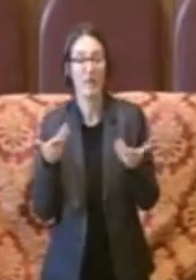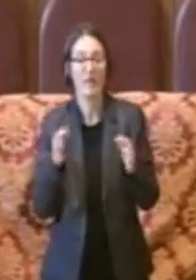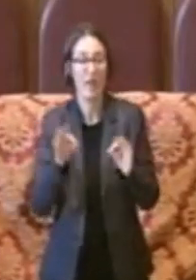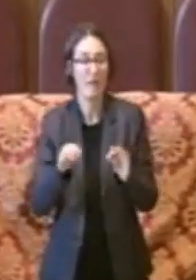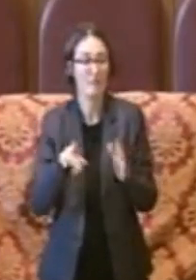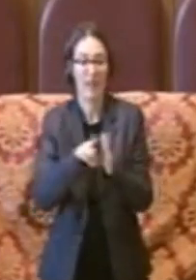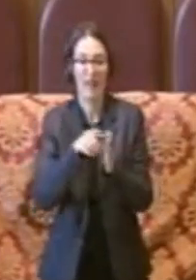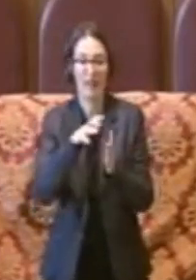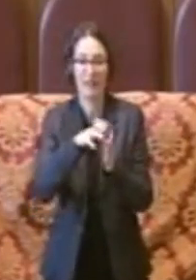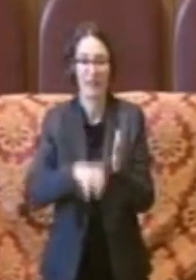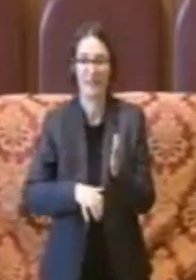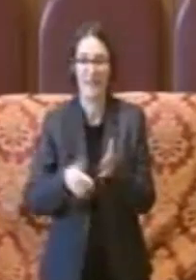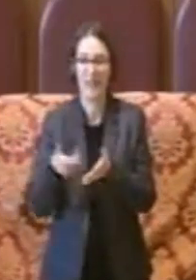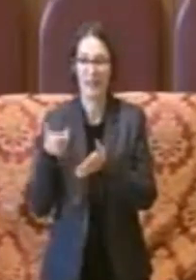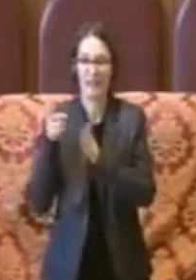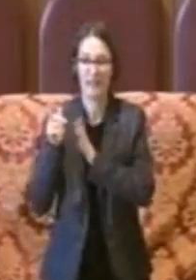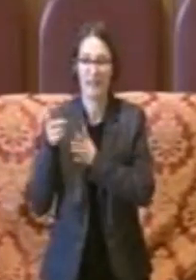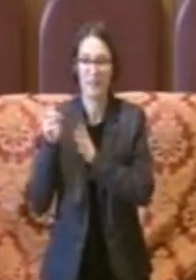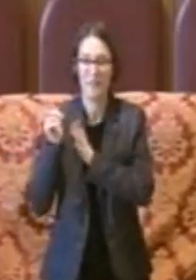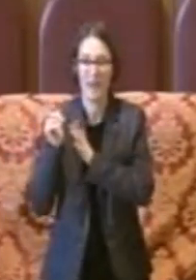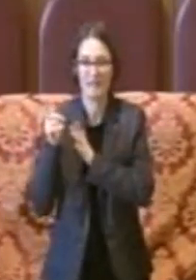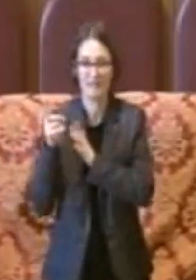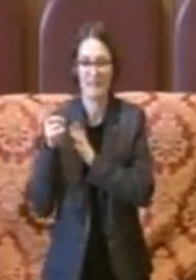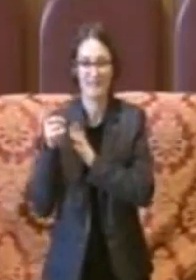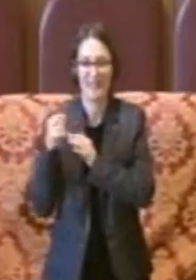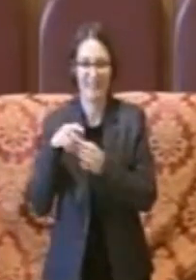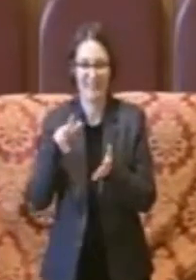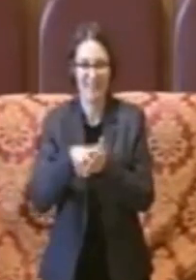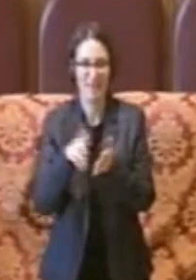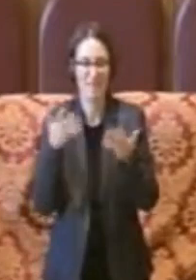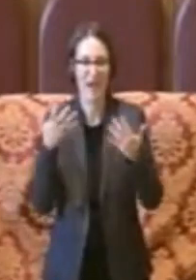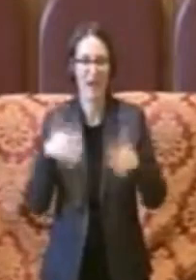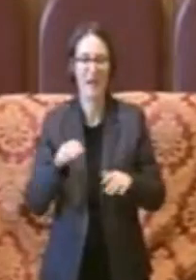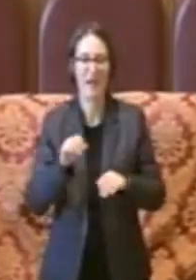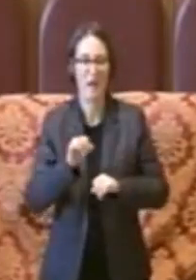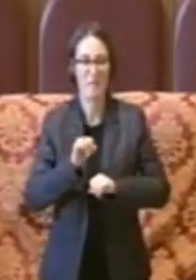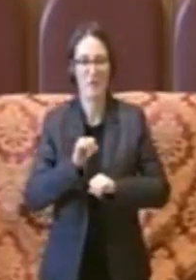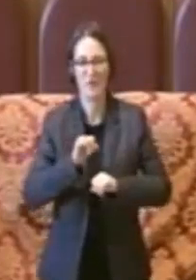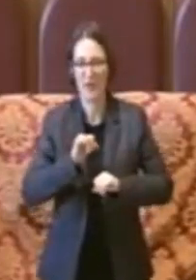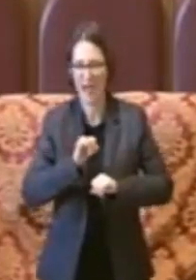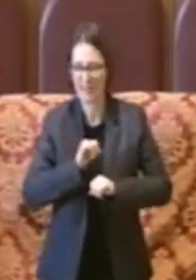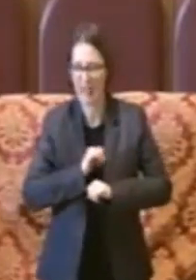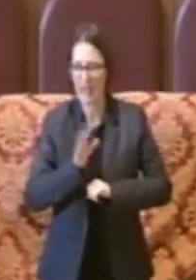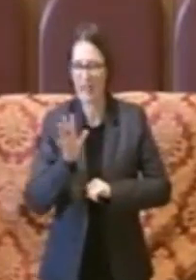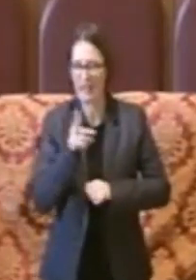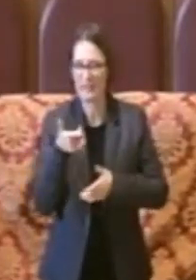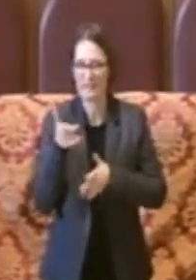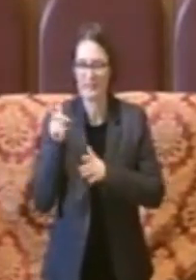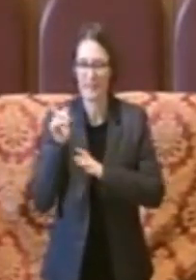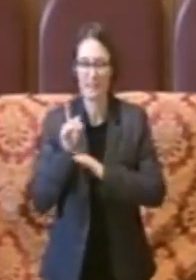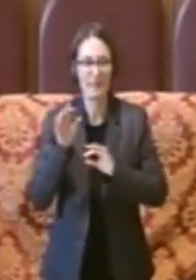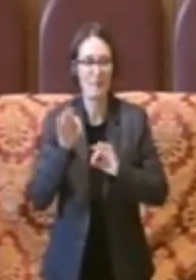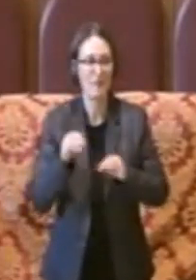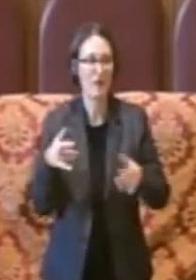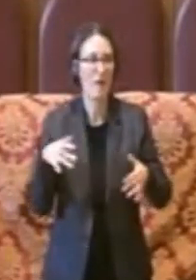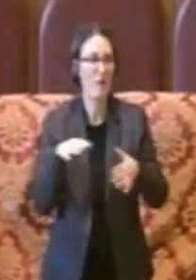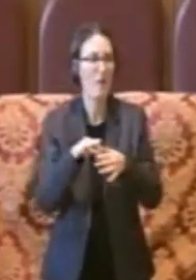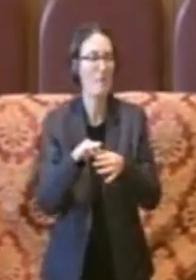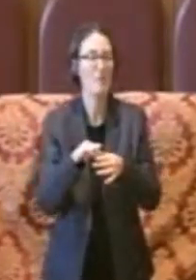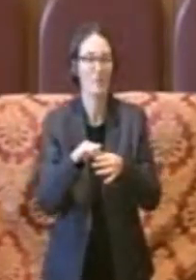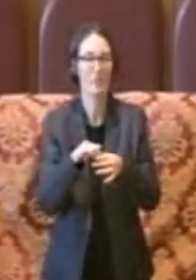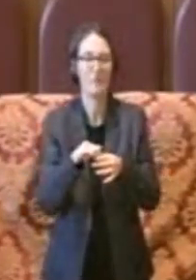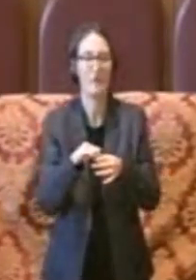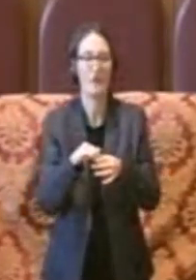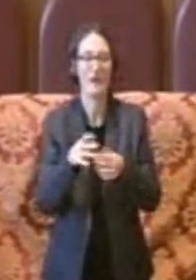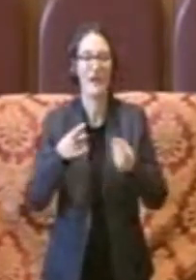passata l'altra settimana, adesso non ricordo, insomma sulla presa d'atto della sentenza della Corte